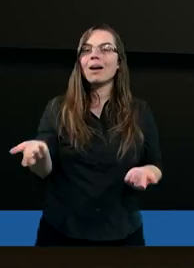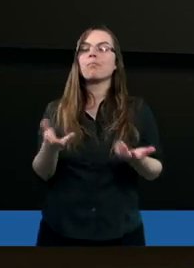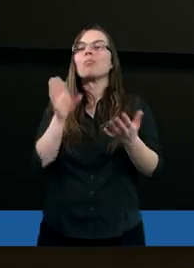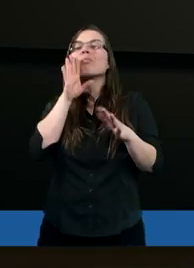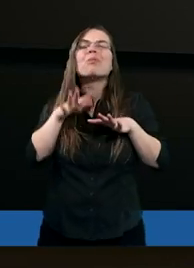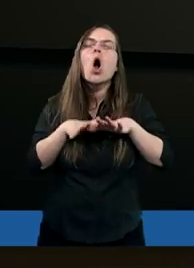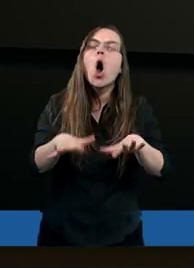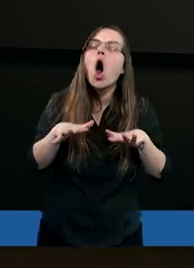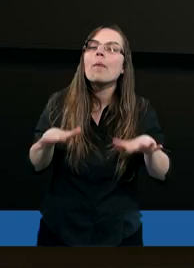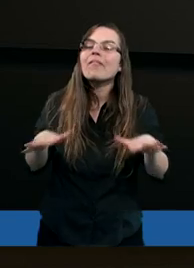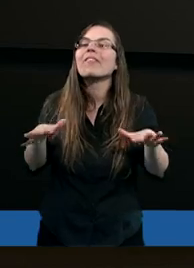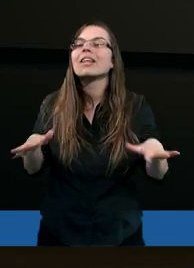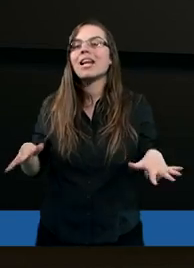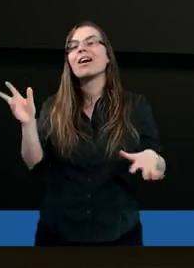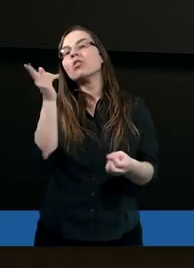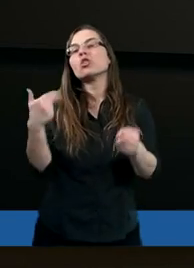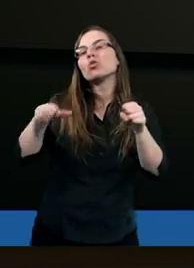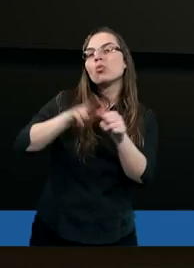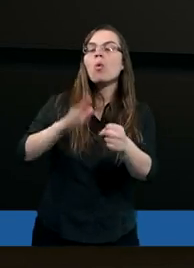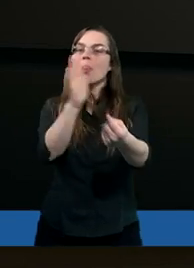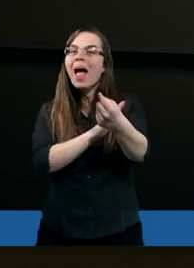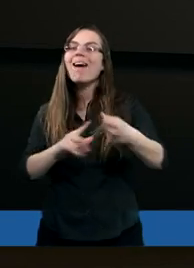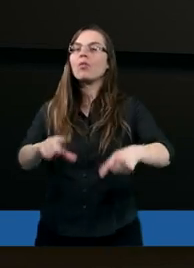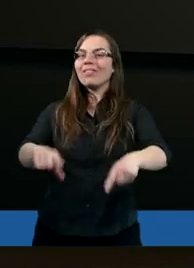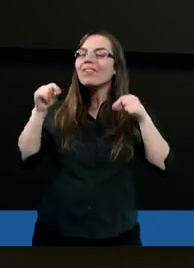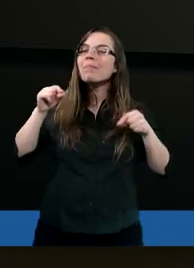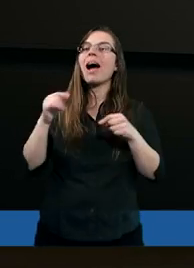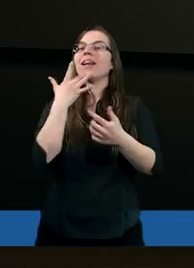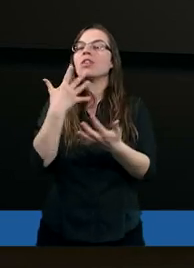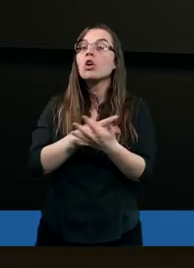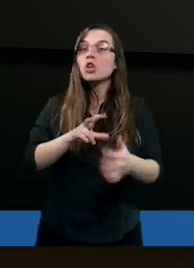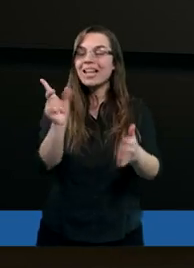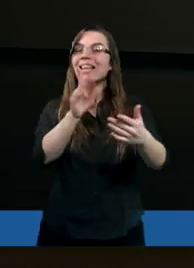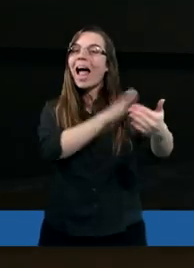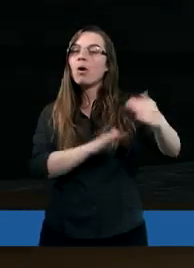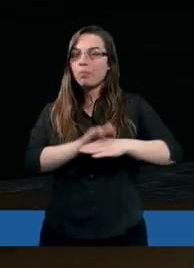obfitego, z którego korzystał naród wybrany, naród przymierza?